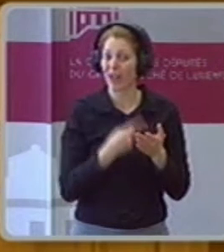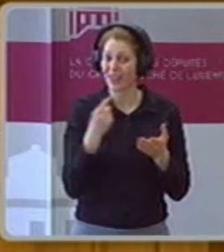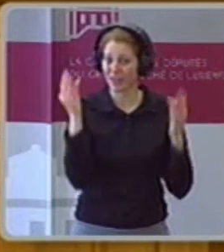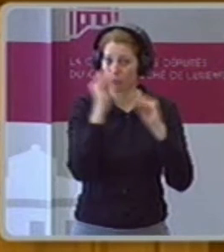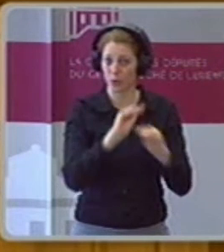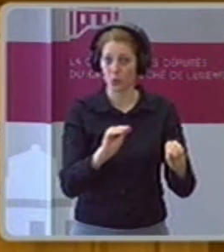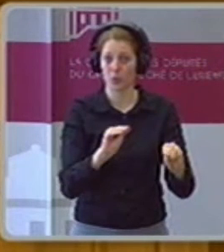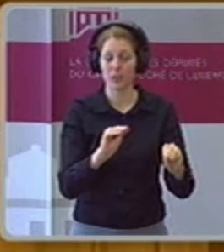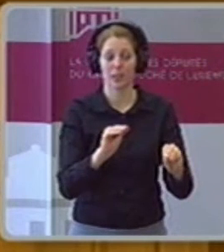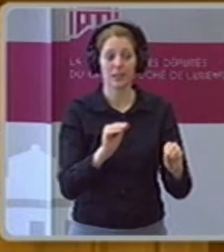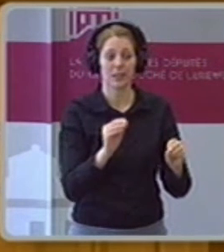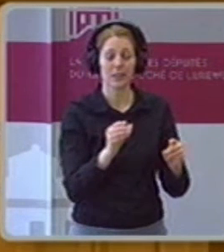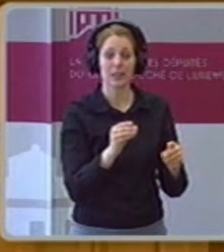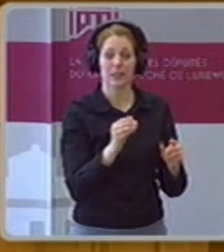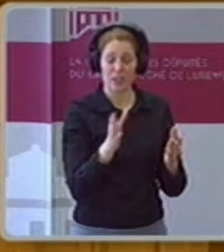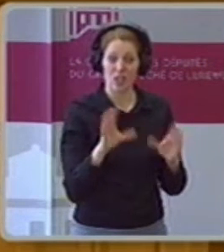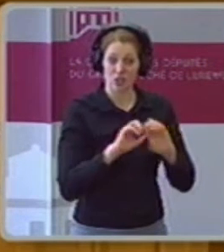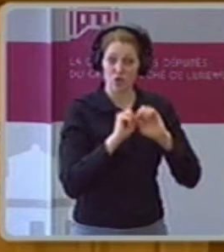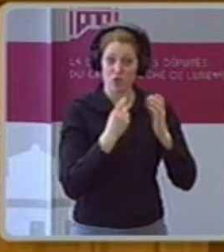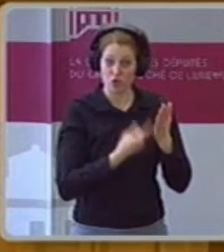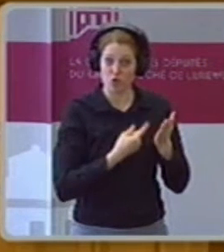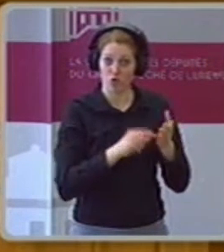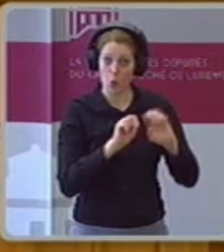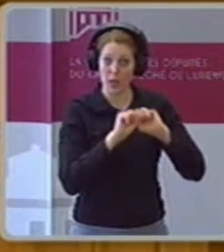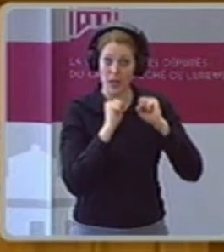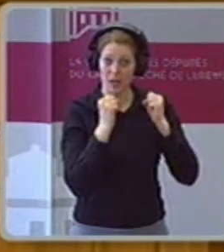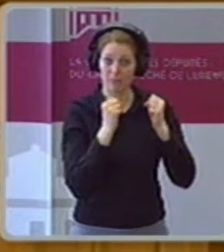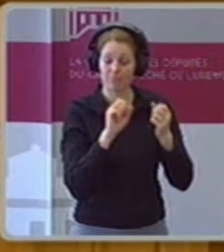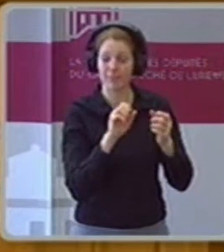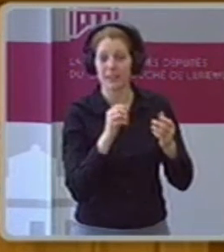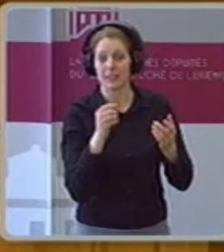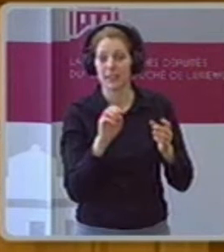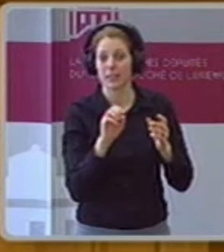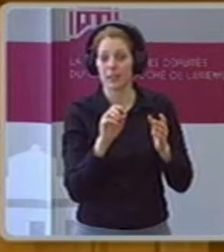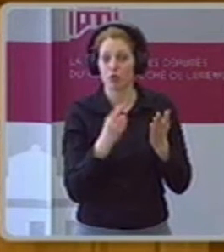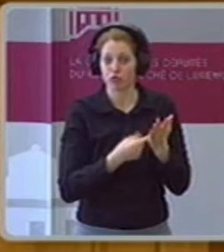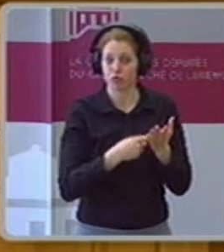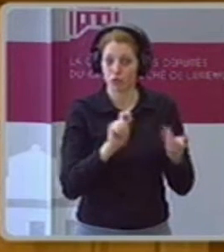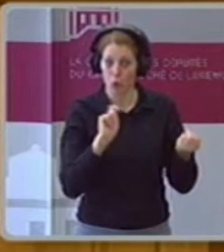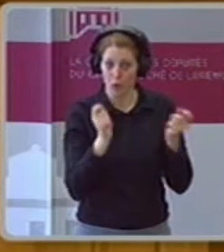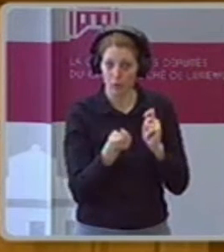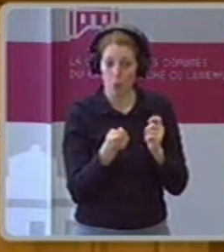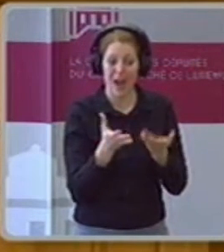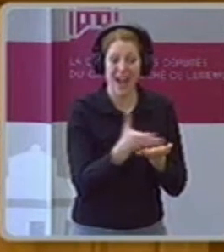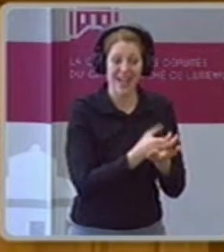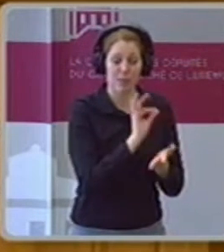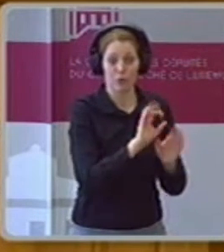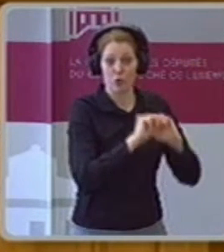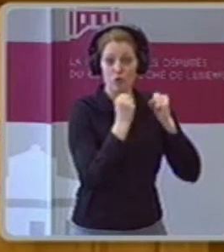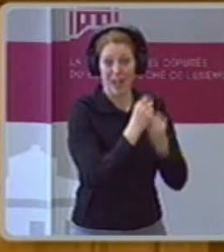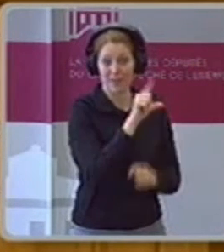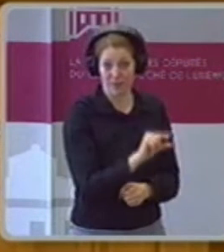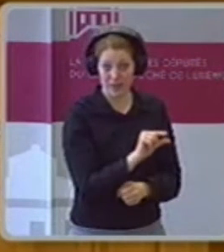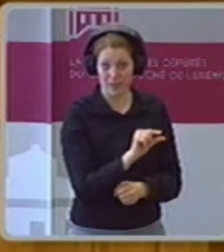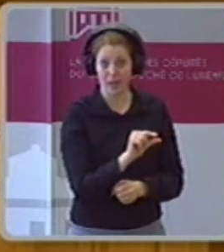weil wir ein Fertigbrot tun, Staatsfinanzen zu sein. Und Herr Gramen hat heute Morgen